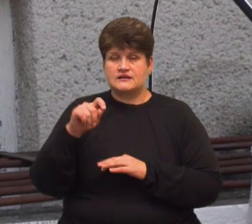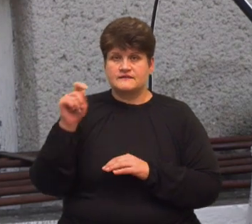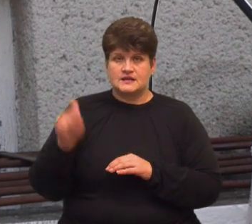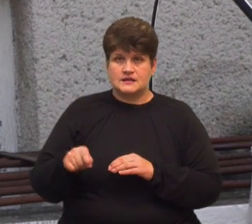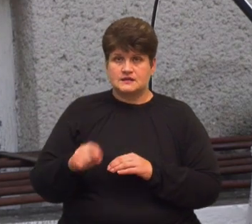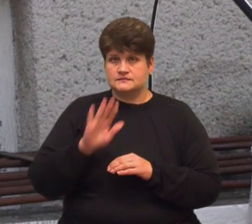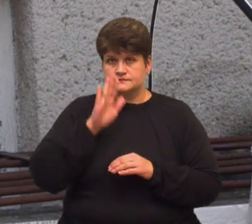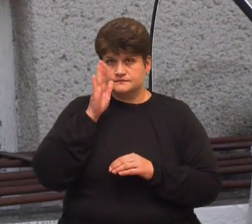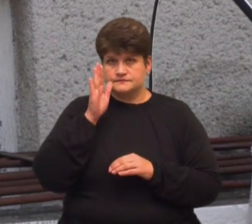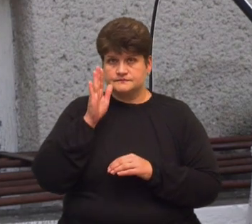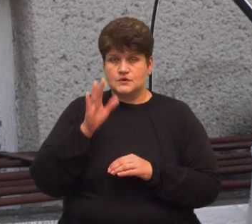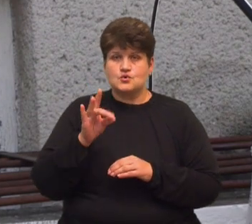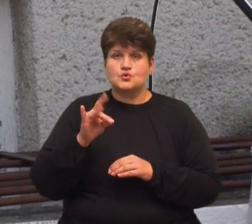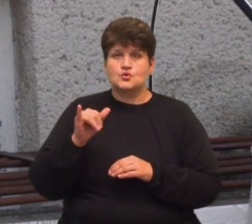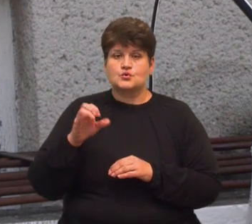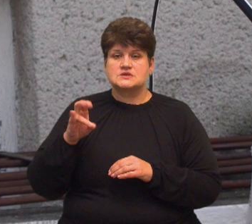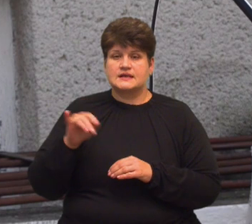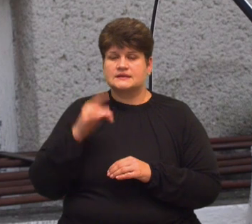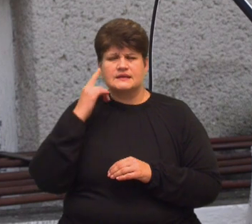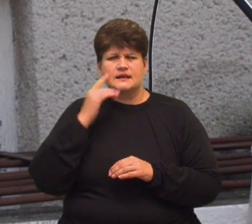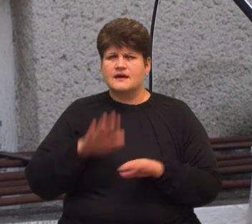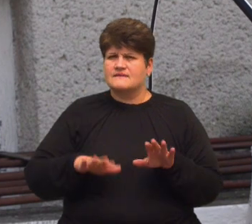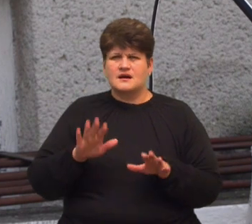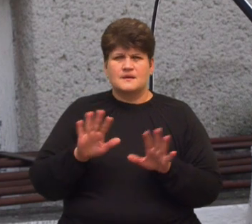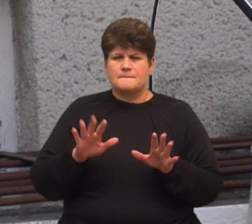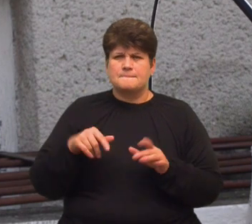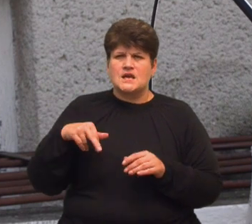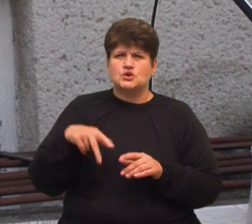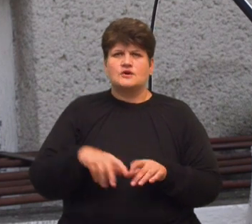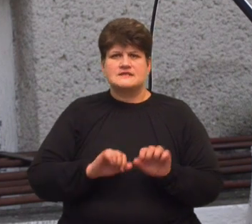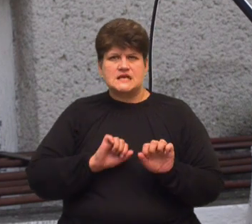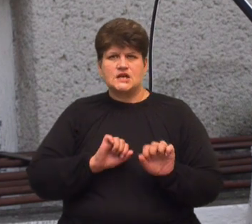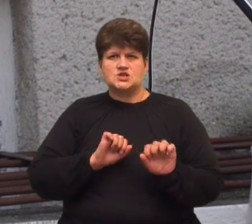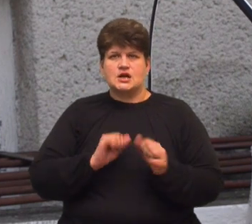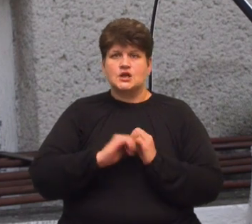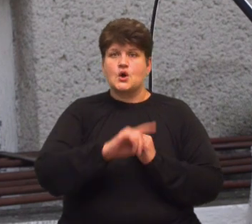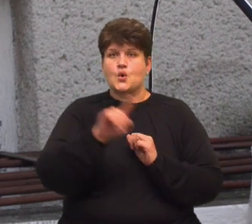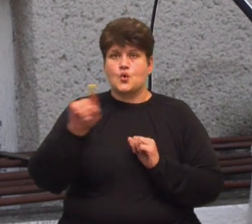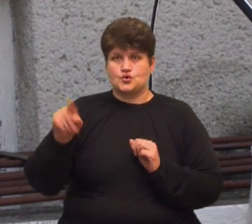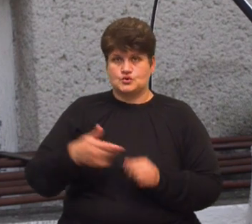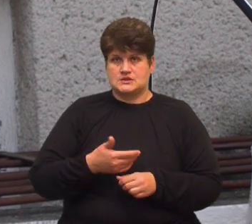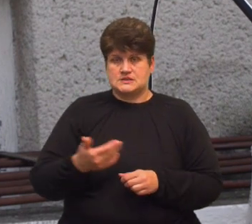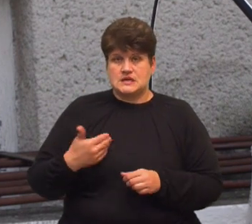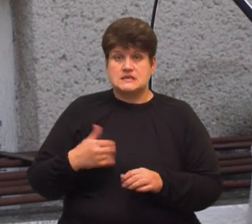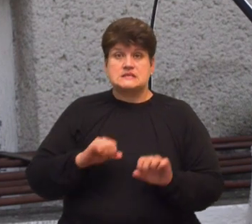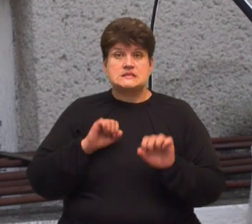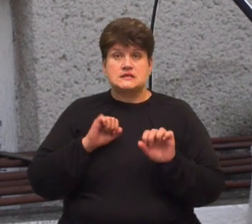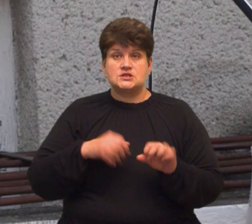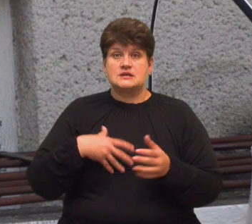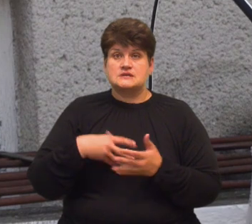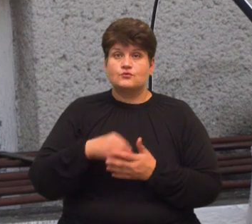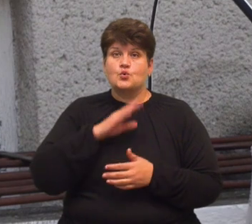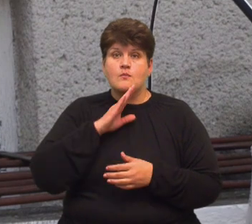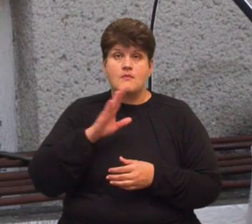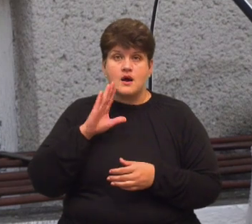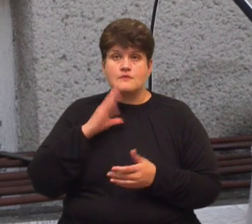агресором, Руслан, не вагаючи, пішов захищати кожного з нас. Захищати свою маму,